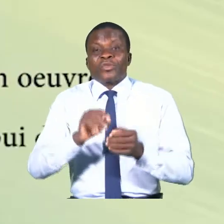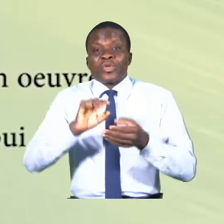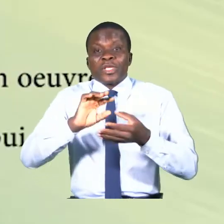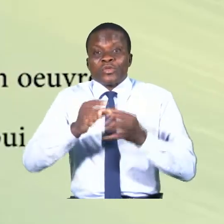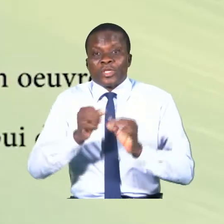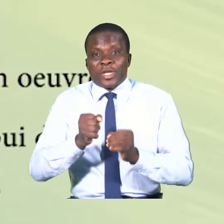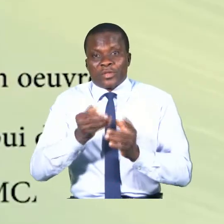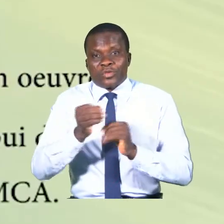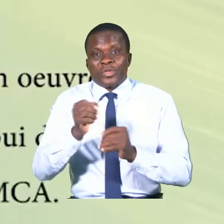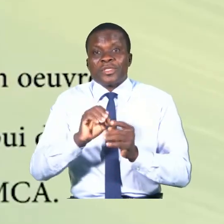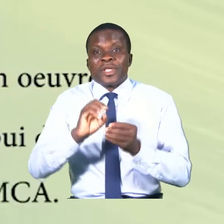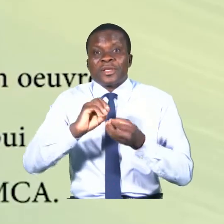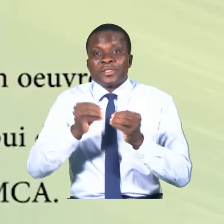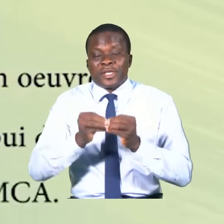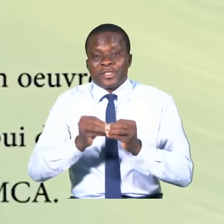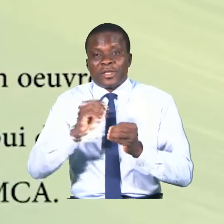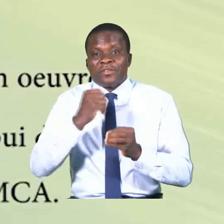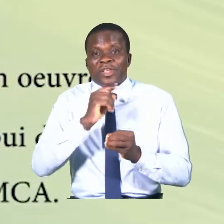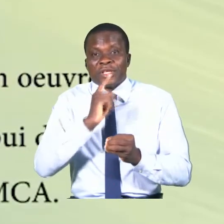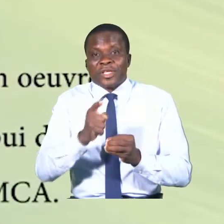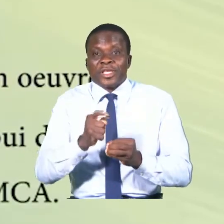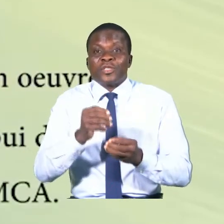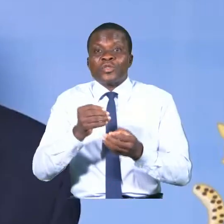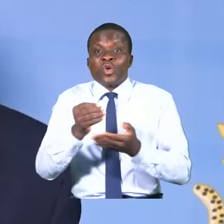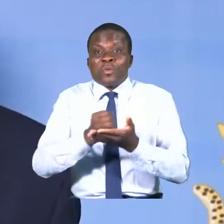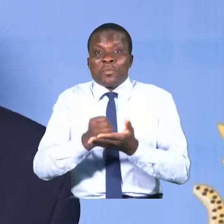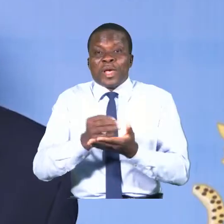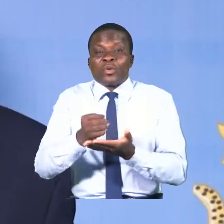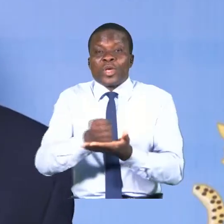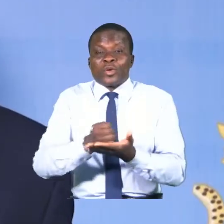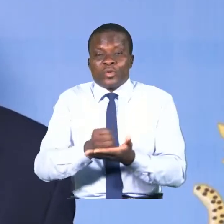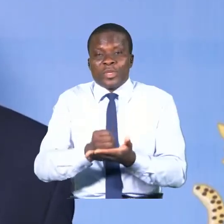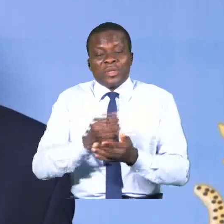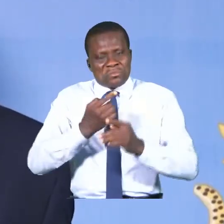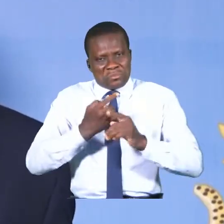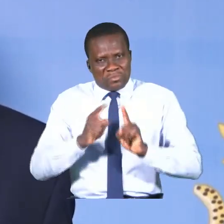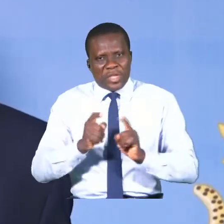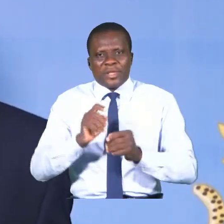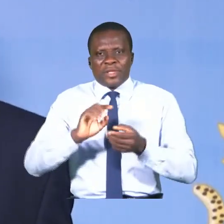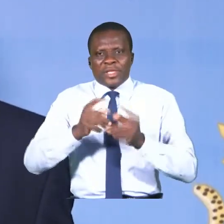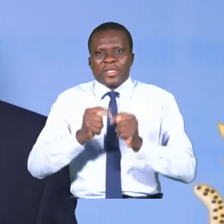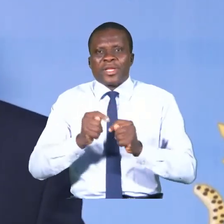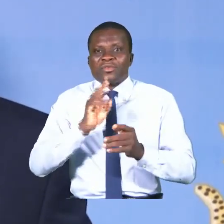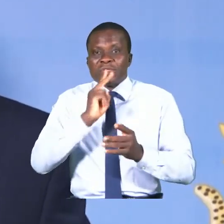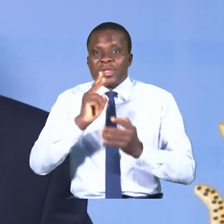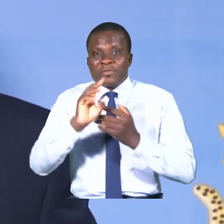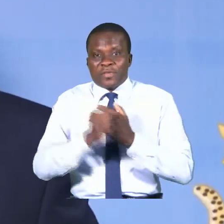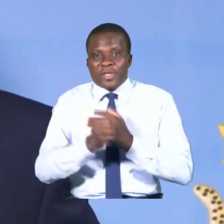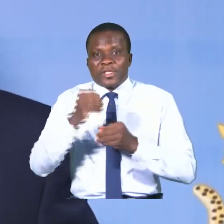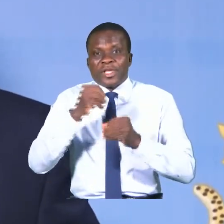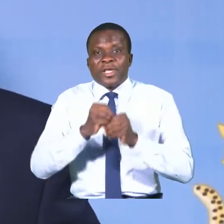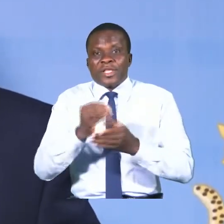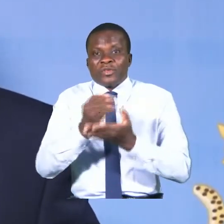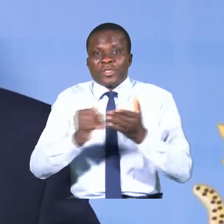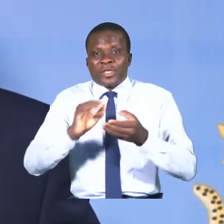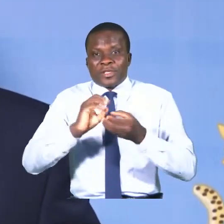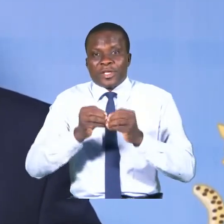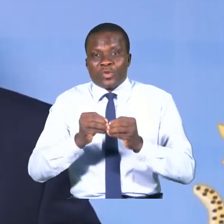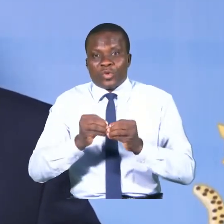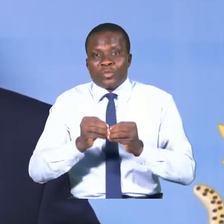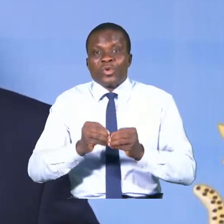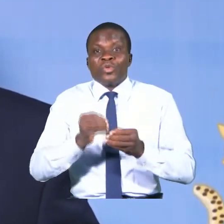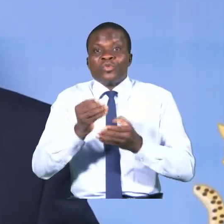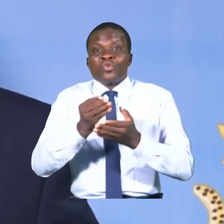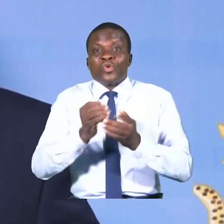dans ces chiffres qui sont macroéconomiques, mais qui traduisent la réalité dans un certain nombre de